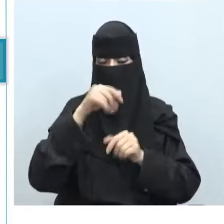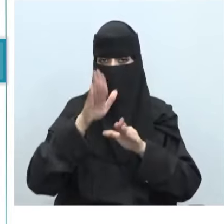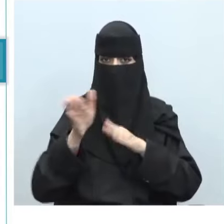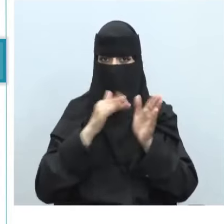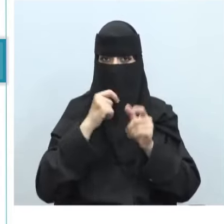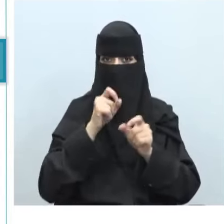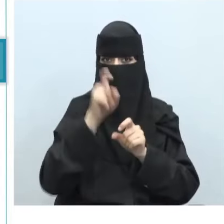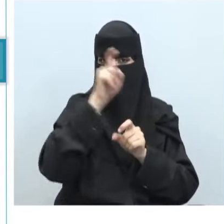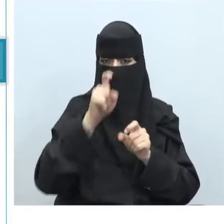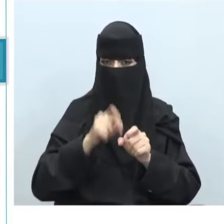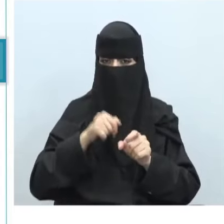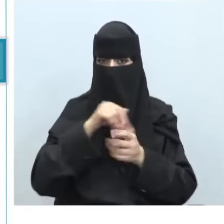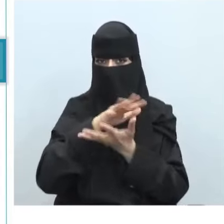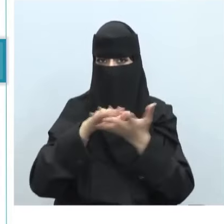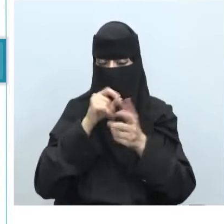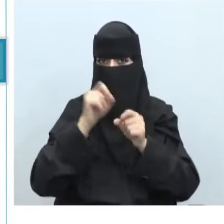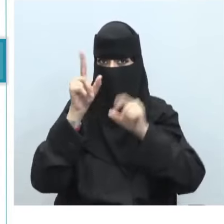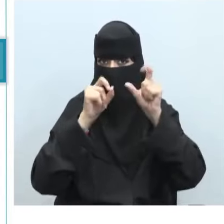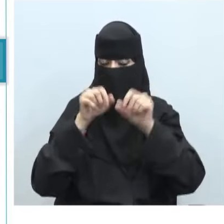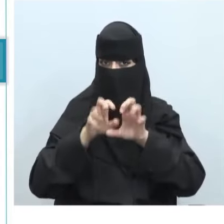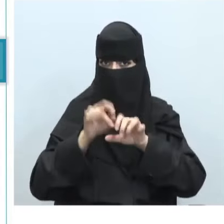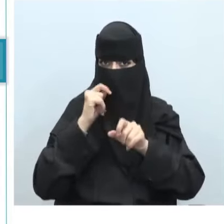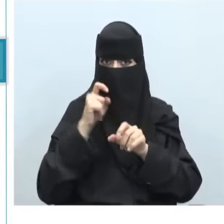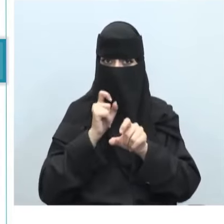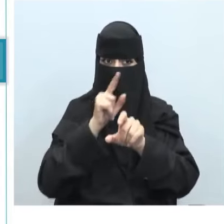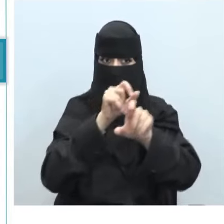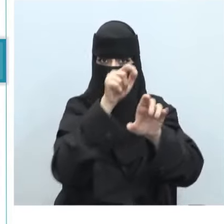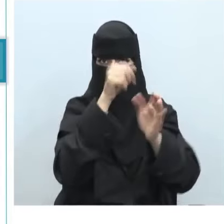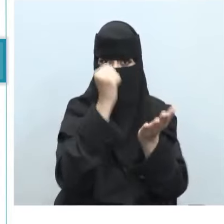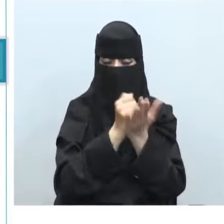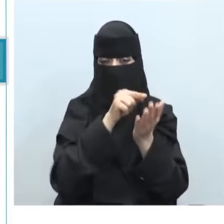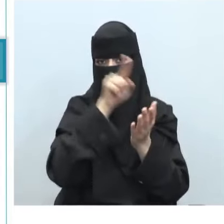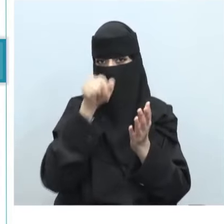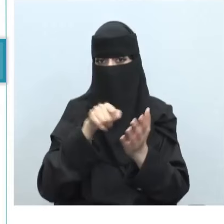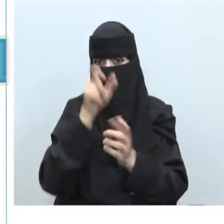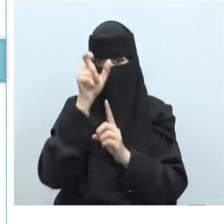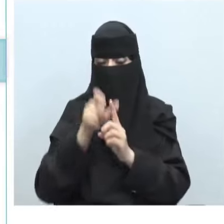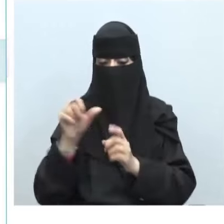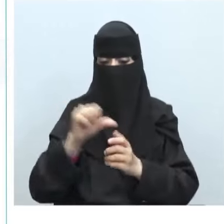والتحقيق في الجرائم الإلكترونية والملاحقة القضائية لمرتكبها